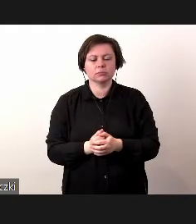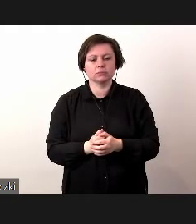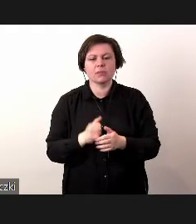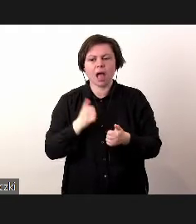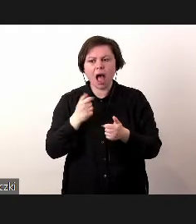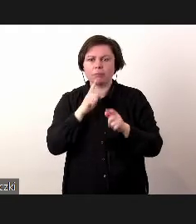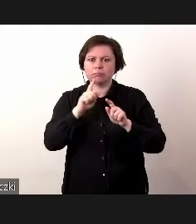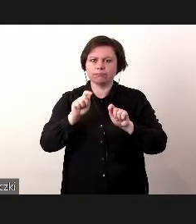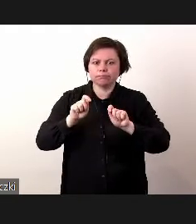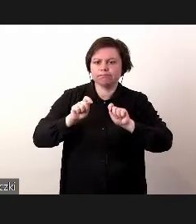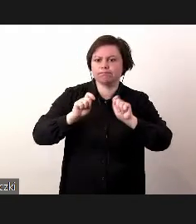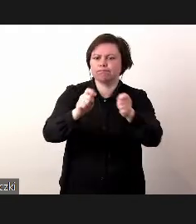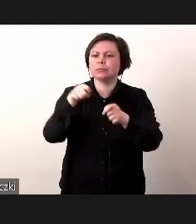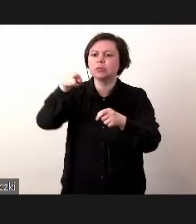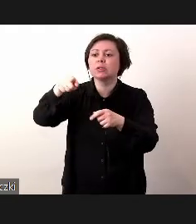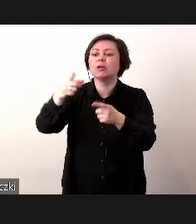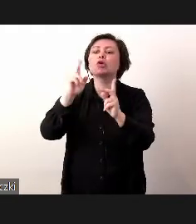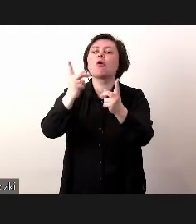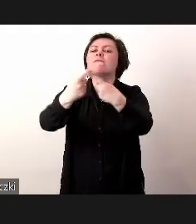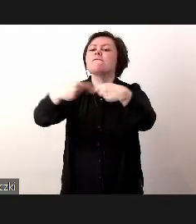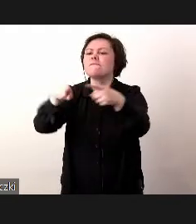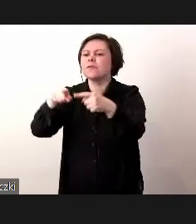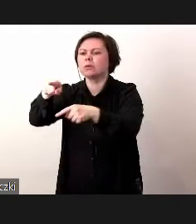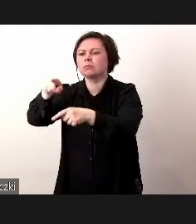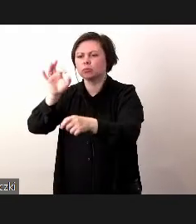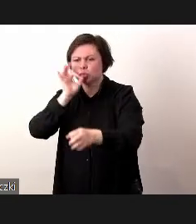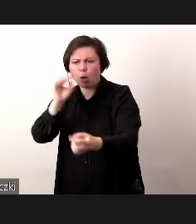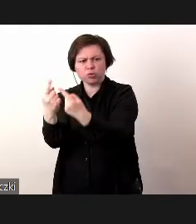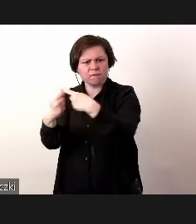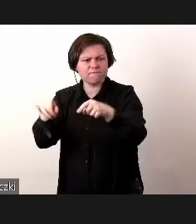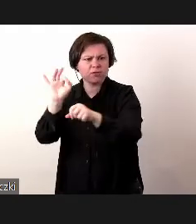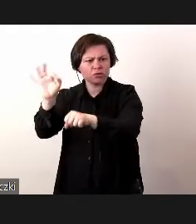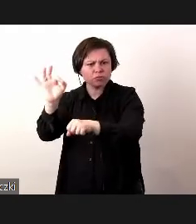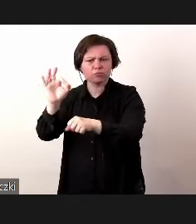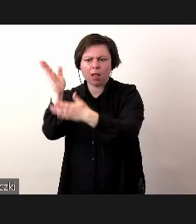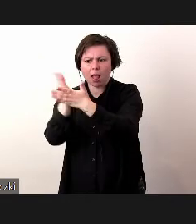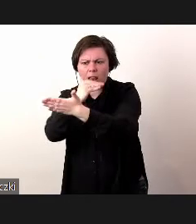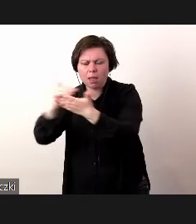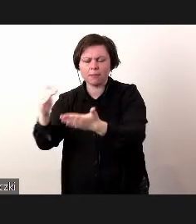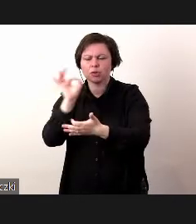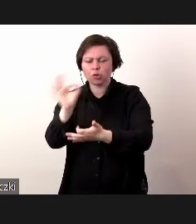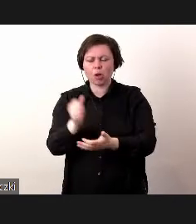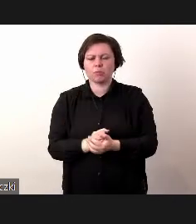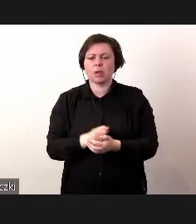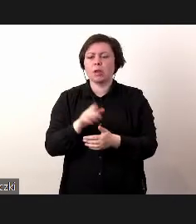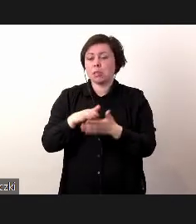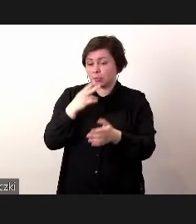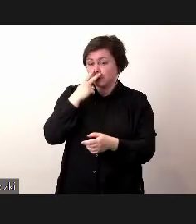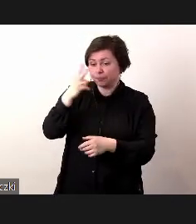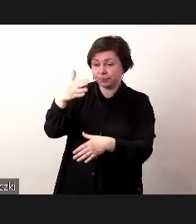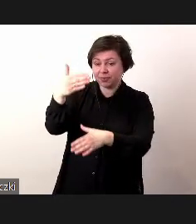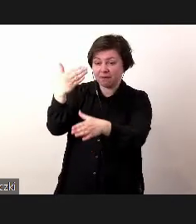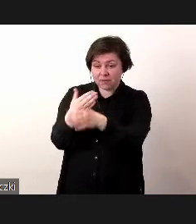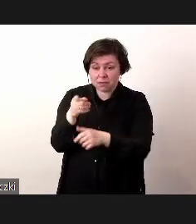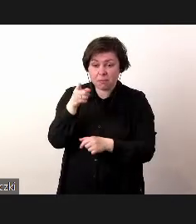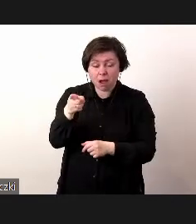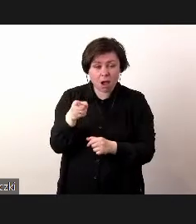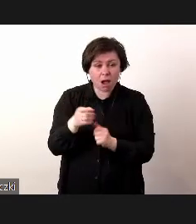żeby wymusić na podwykonawcę odpowiednią dojrzałość. Czyli tutaj na przykład widzimy, że taka firma, która